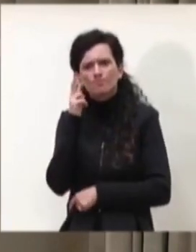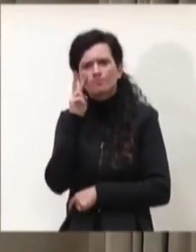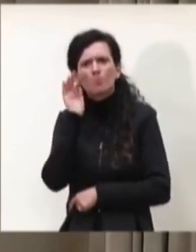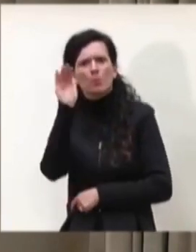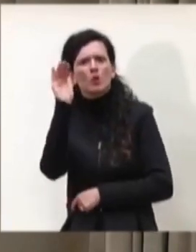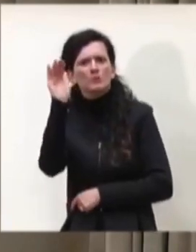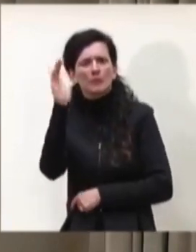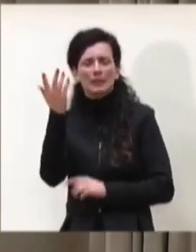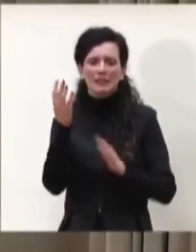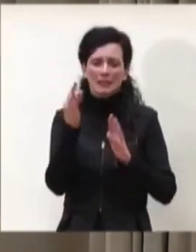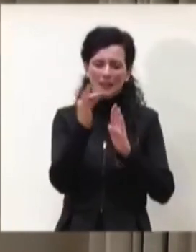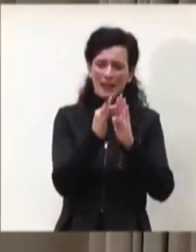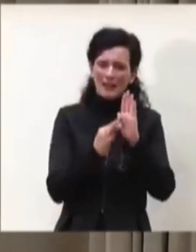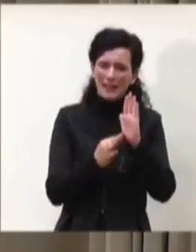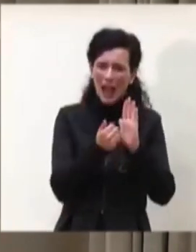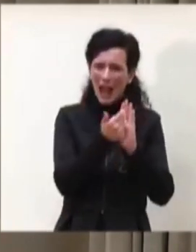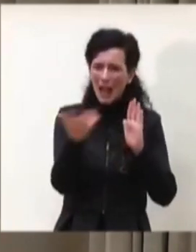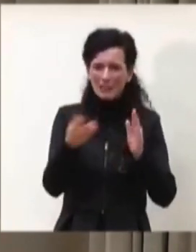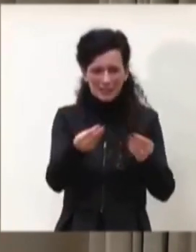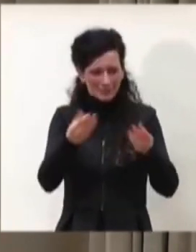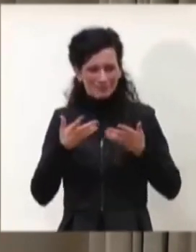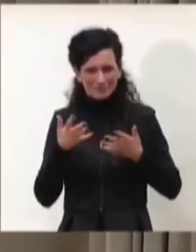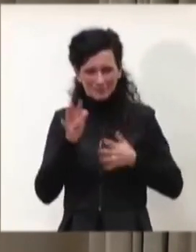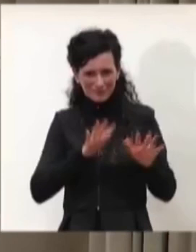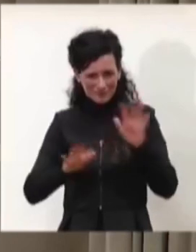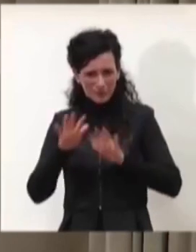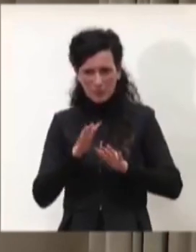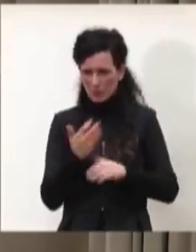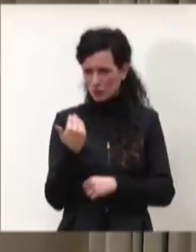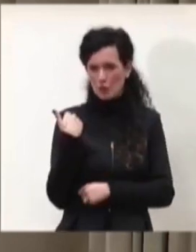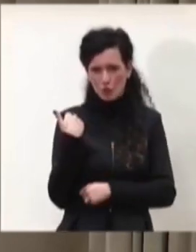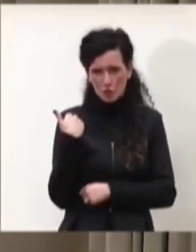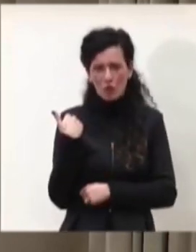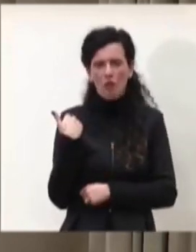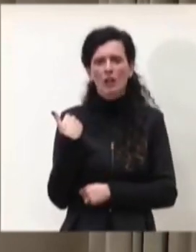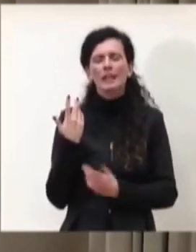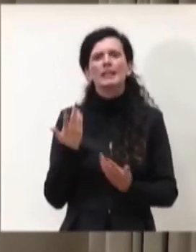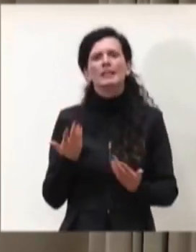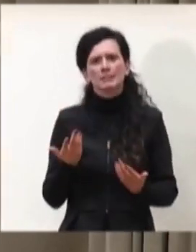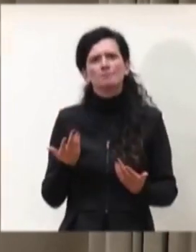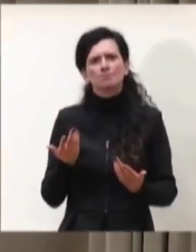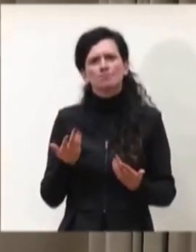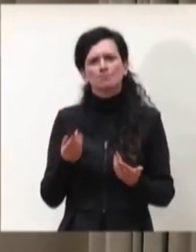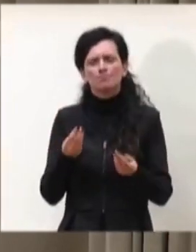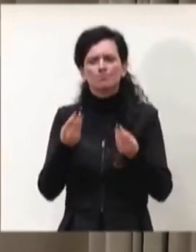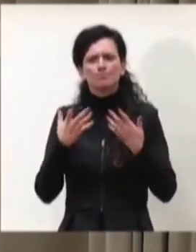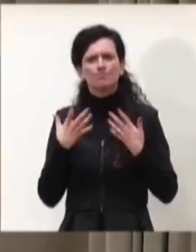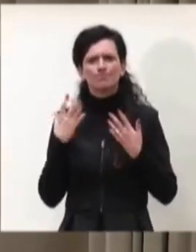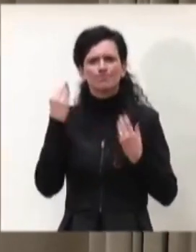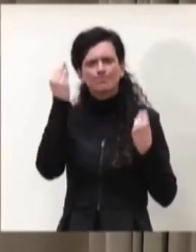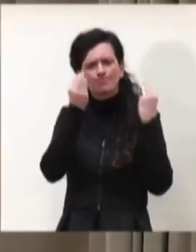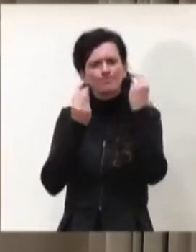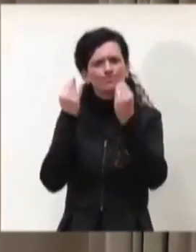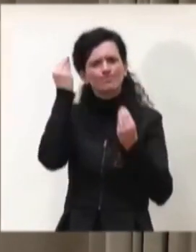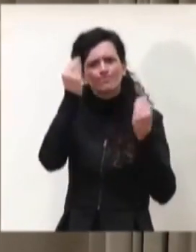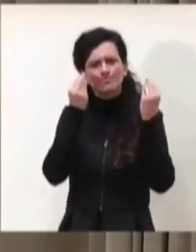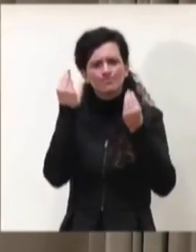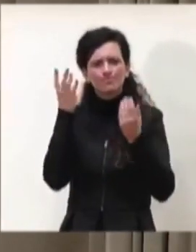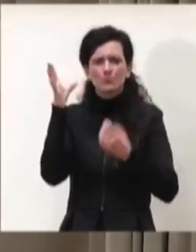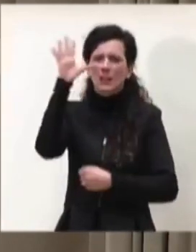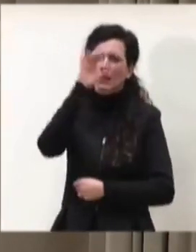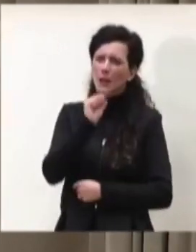che ci avete appena illustrati ci fanno pensare e intuire